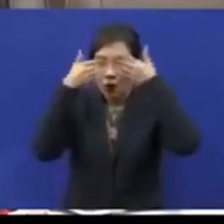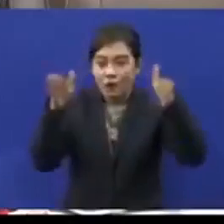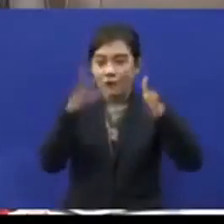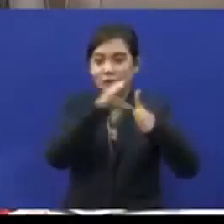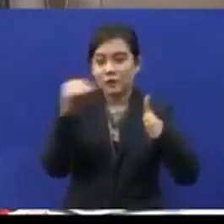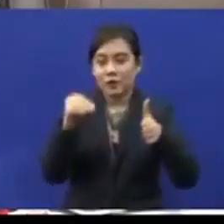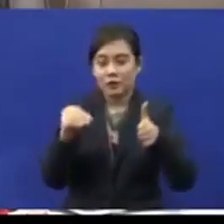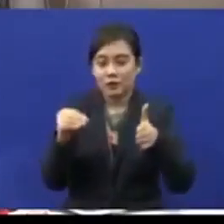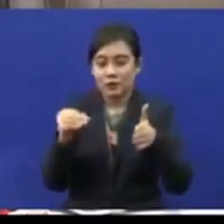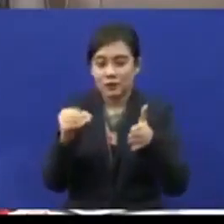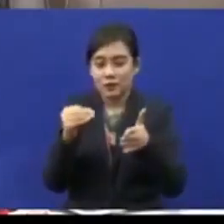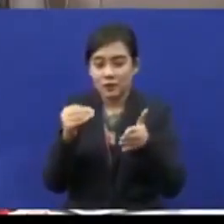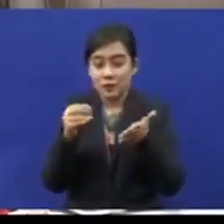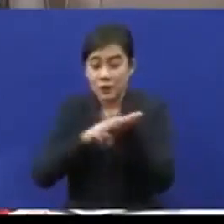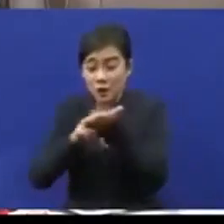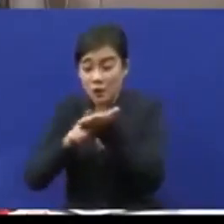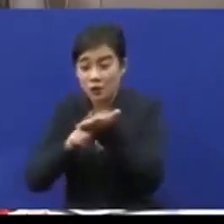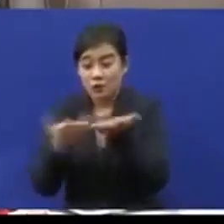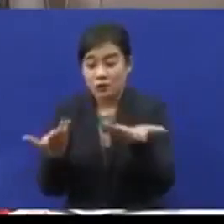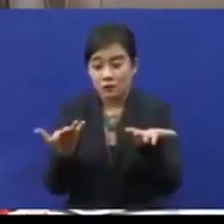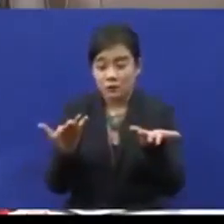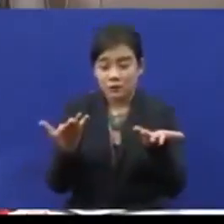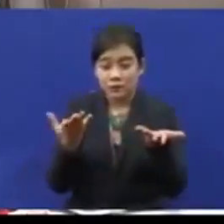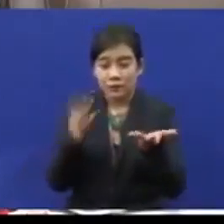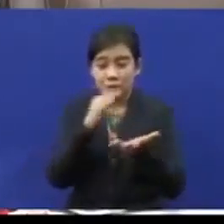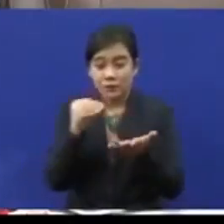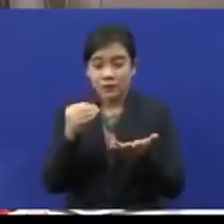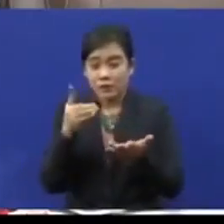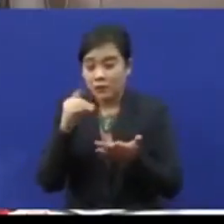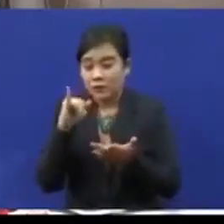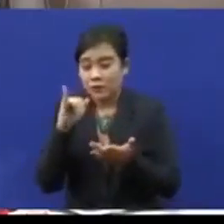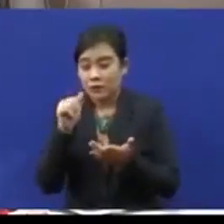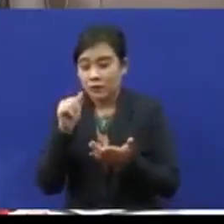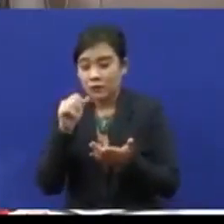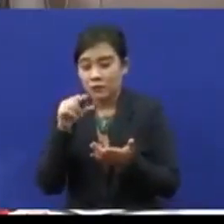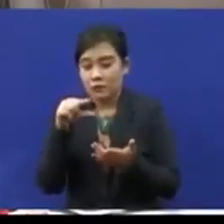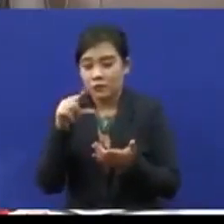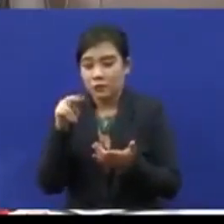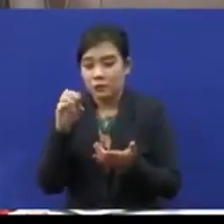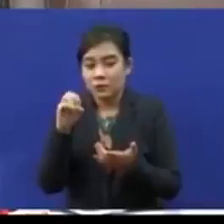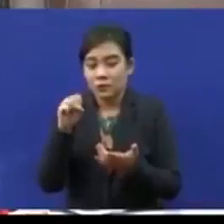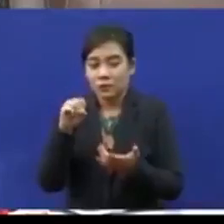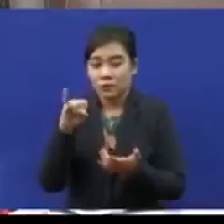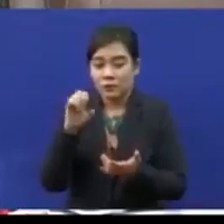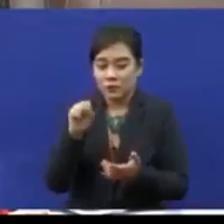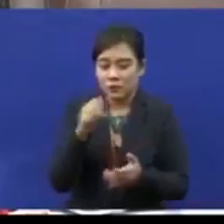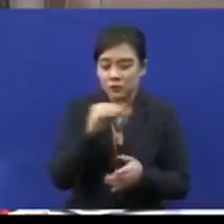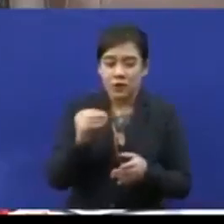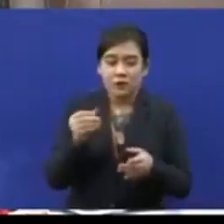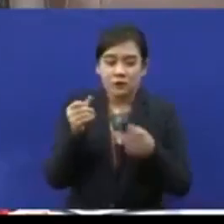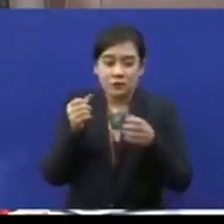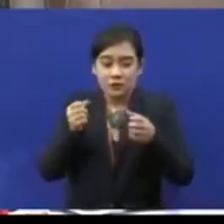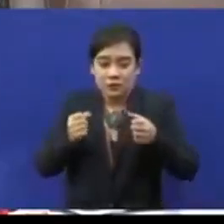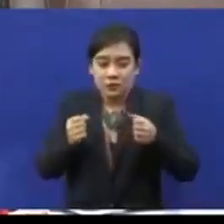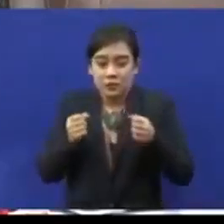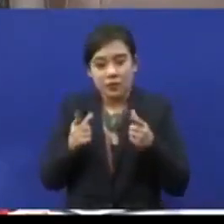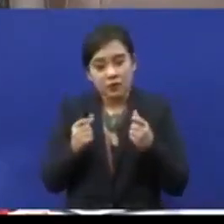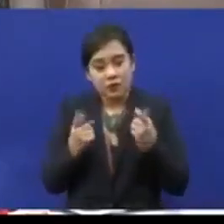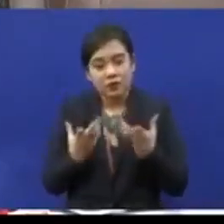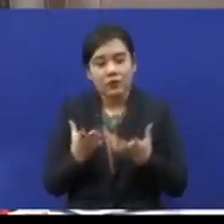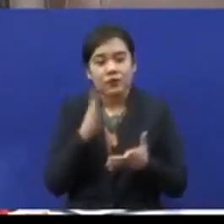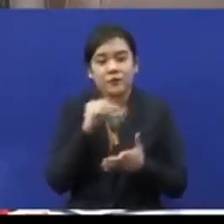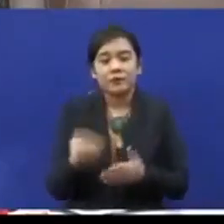% rawatan, 9% dan 2% sokongan pihak swasta. Oleh itu, kita boleh tahu dari sini,